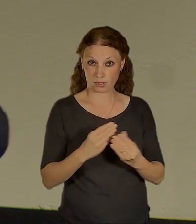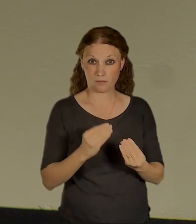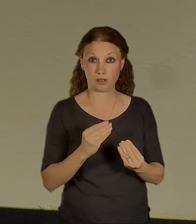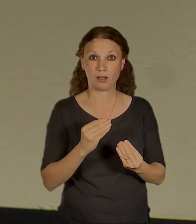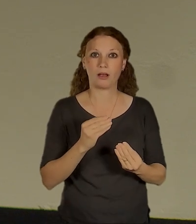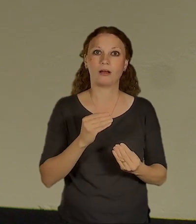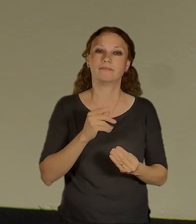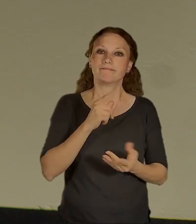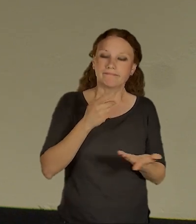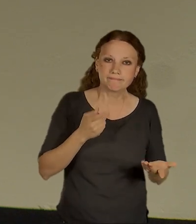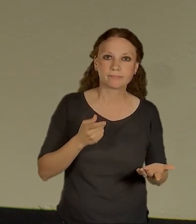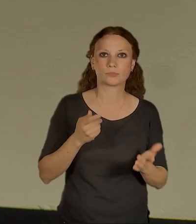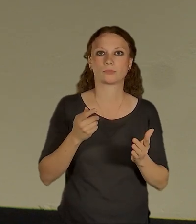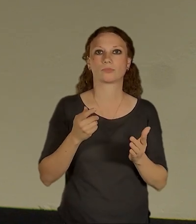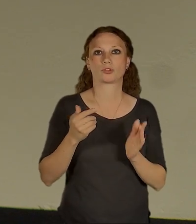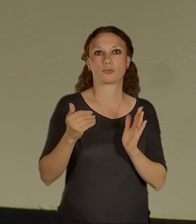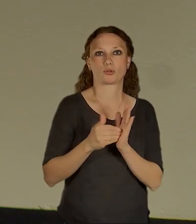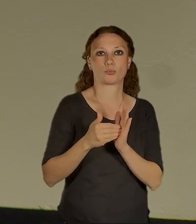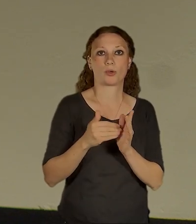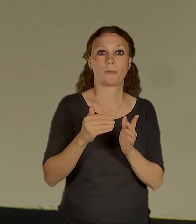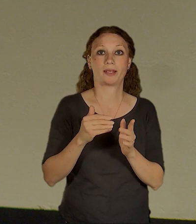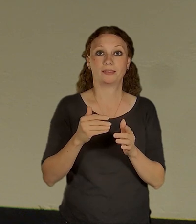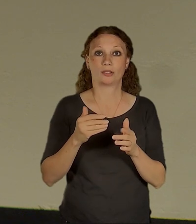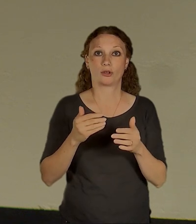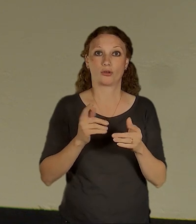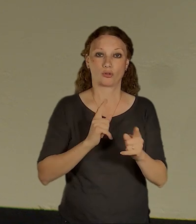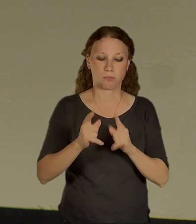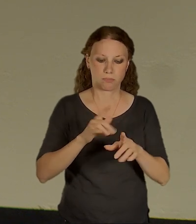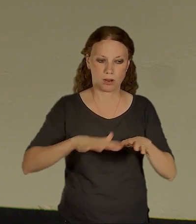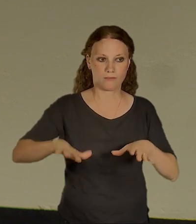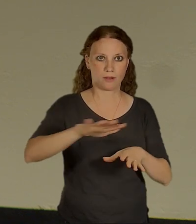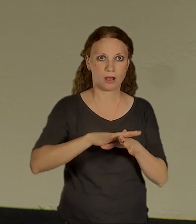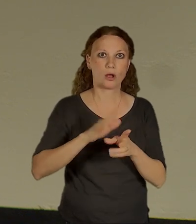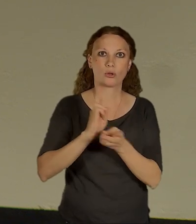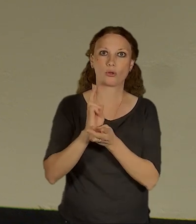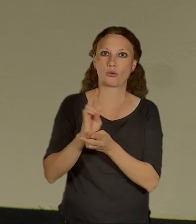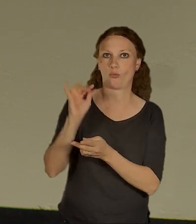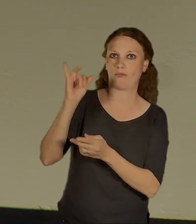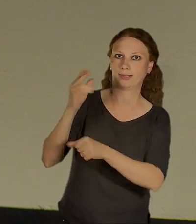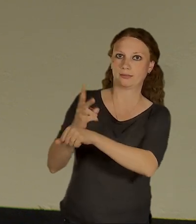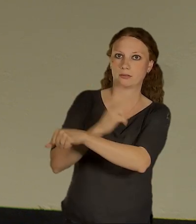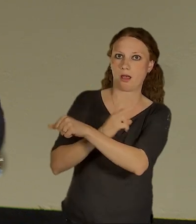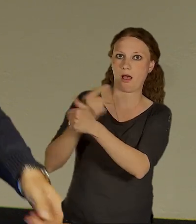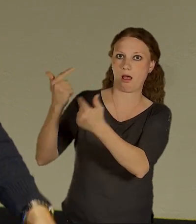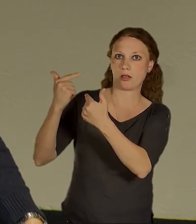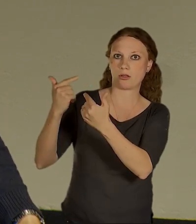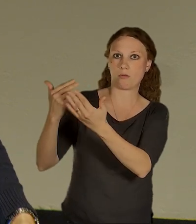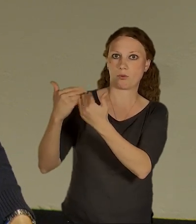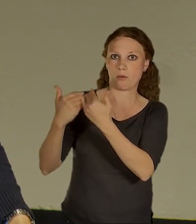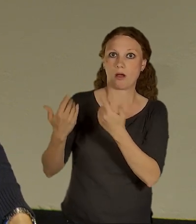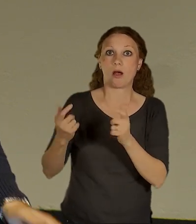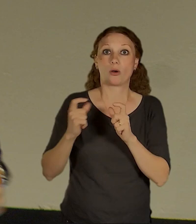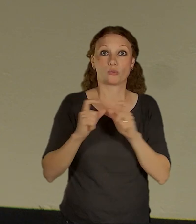obecně vlastně s tou infrastrukturou pomáhal trošku stát, protože ať se budeme tvářit, jak chceme, tak je to infrastruktura využívána